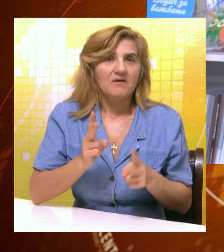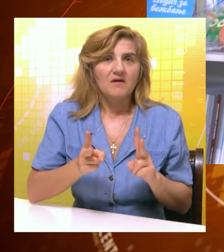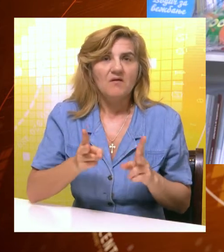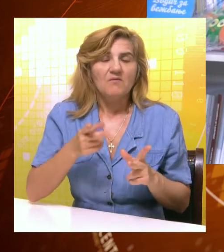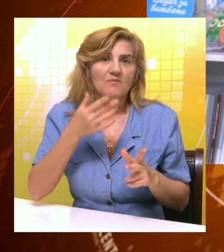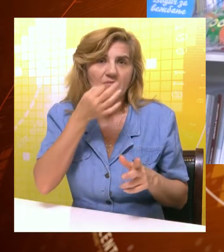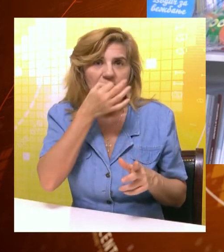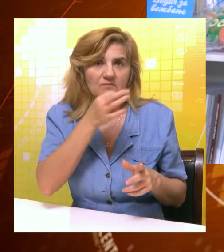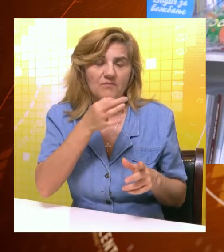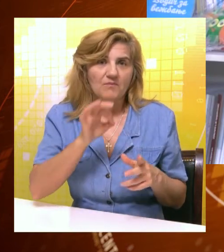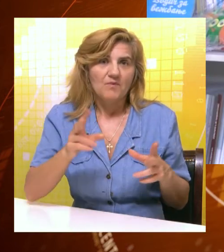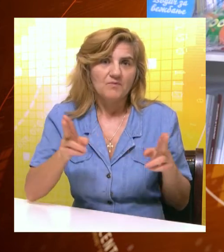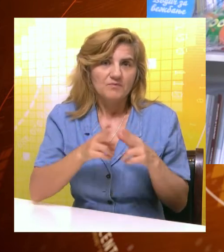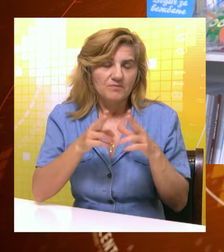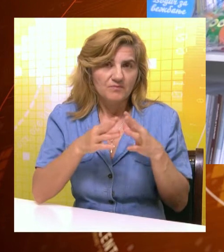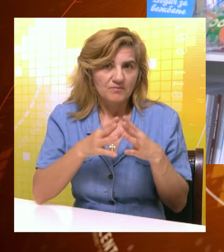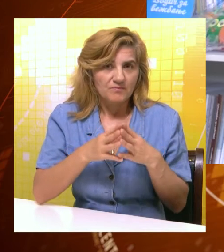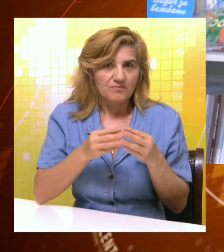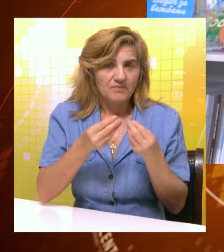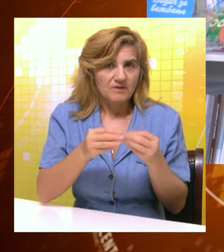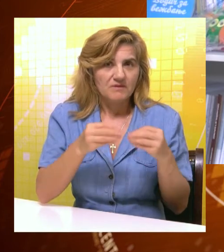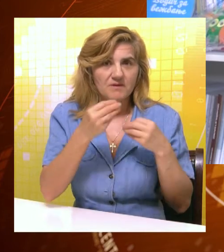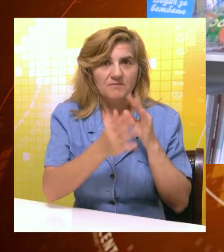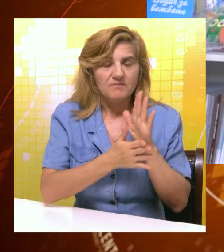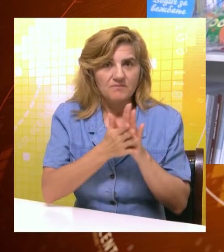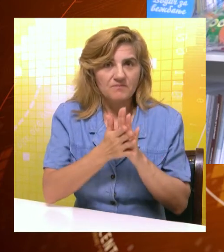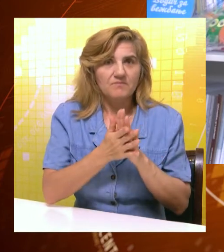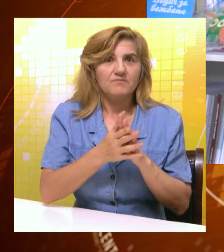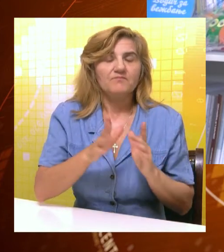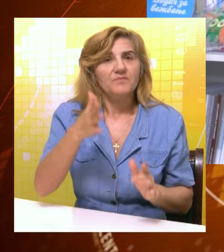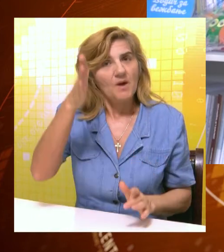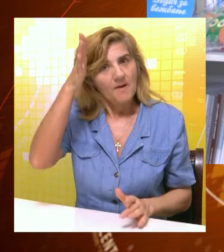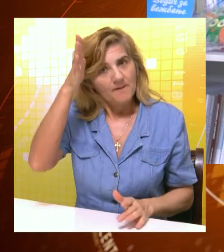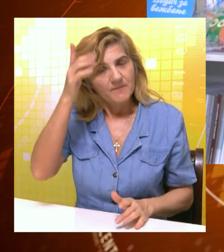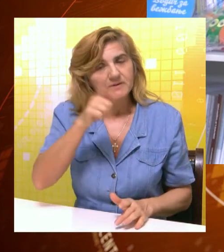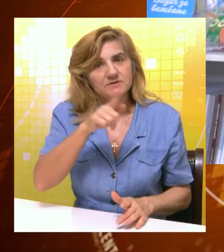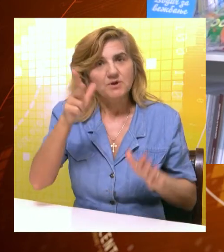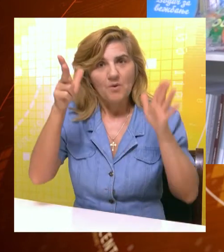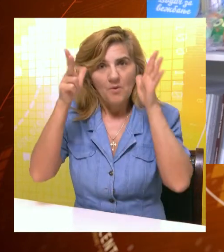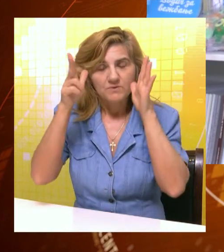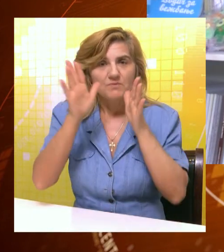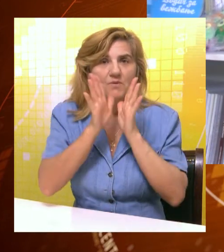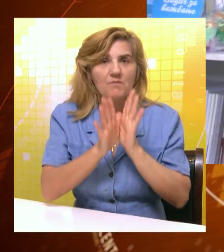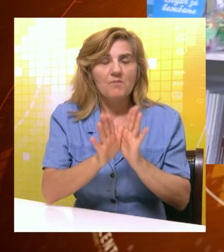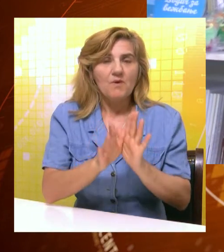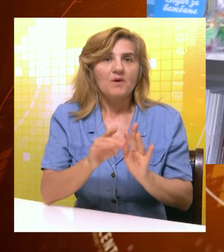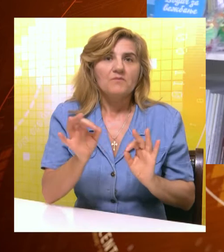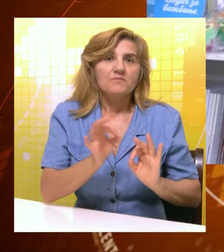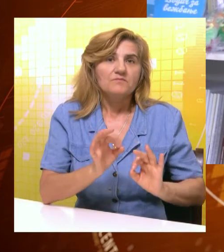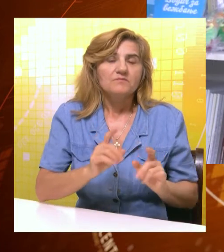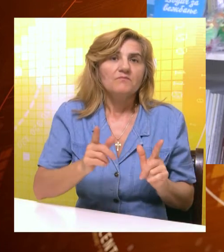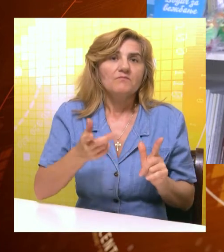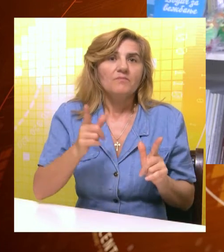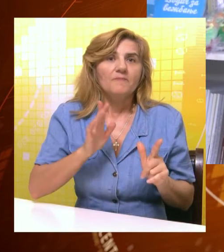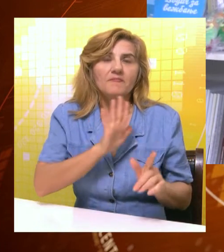zbližavanju, a dok deca više školskog uzrasta, od petog do osmog razda, bi trebali svoje slobodno vreme da provedu u nekom